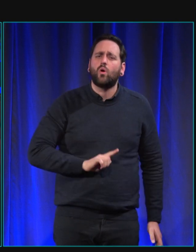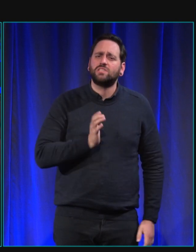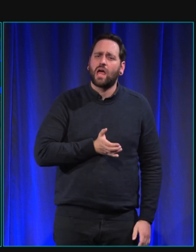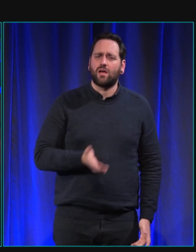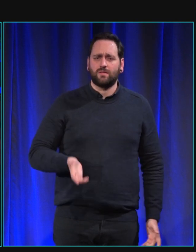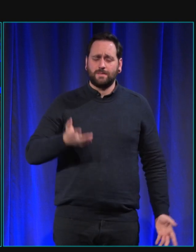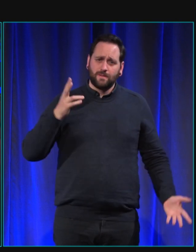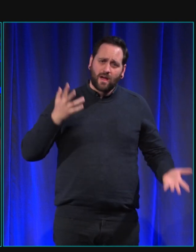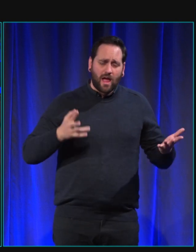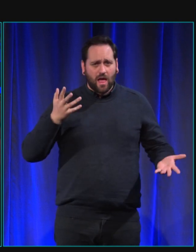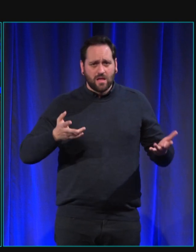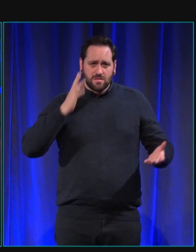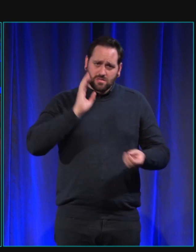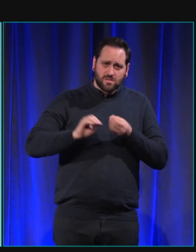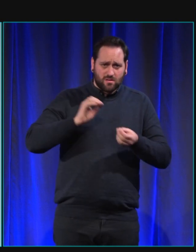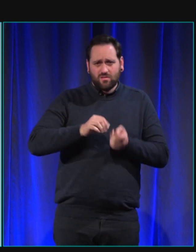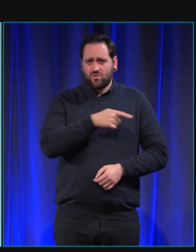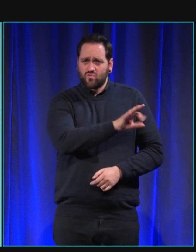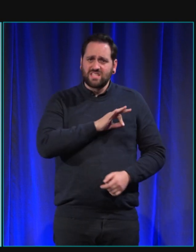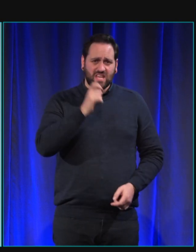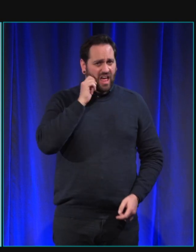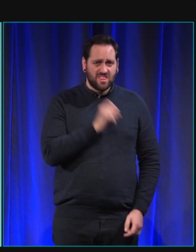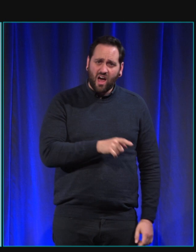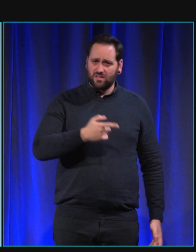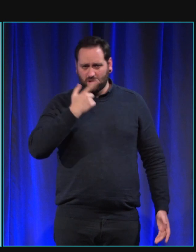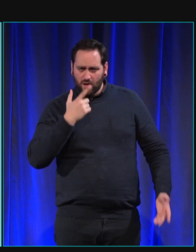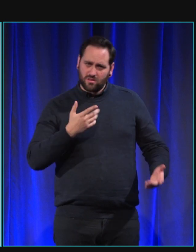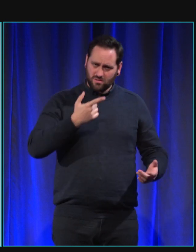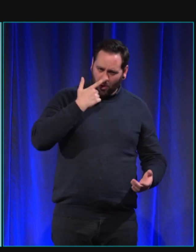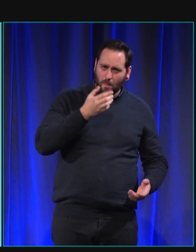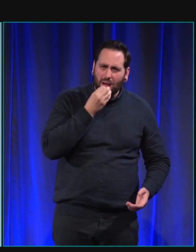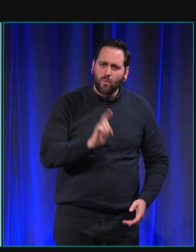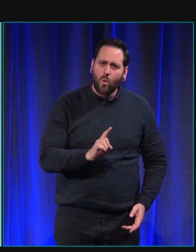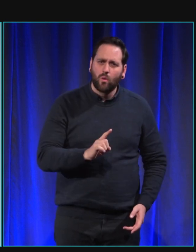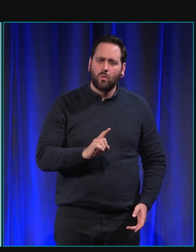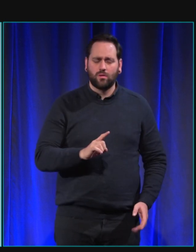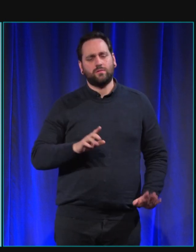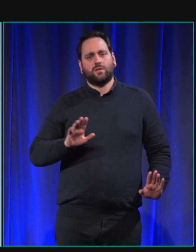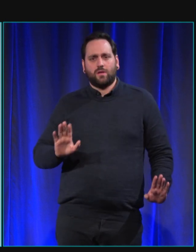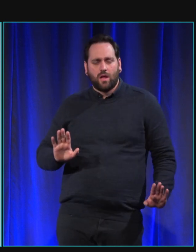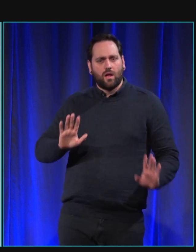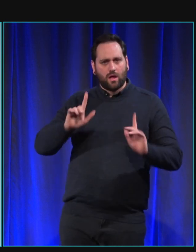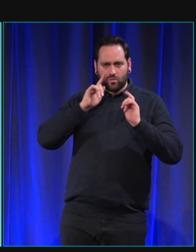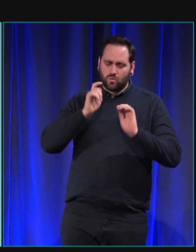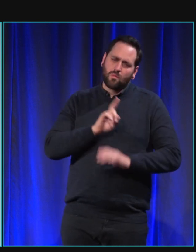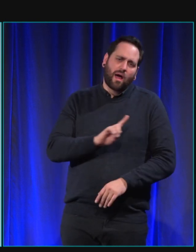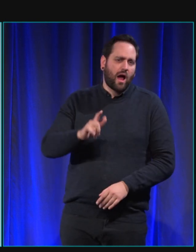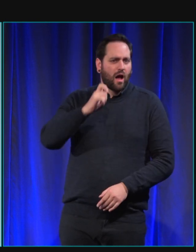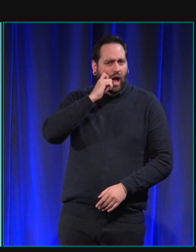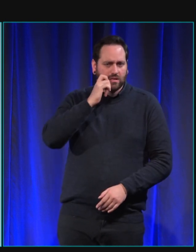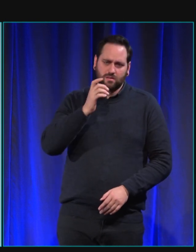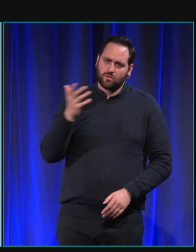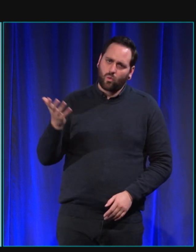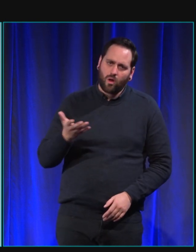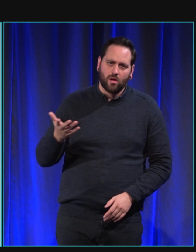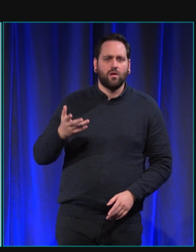je ne pas alors la race vraiment la race ce n pas ça qu'il va faire si on veut dépenser le chien